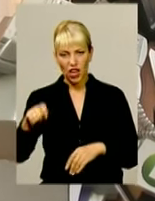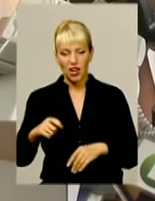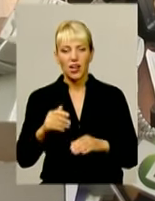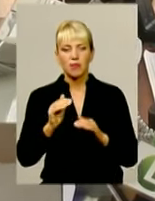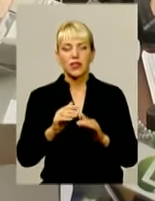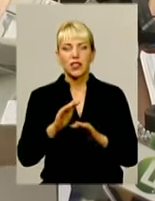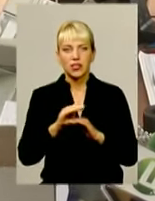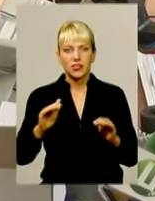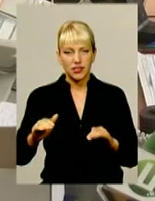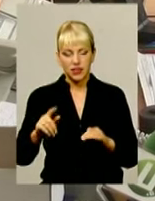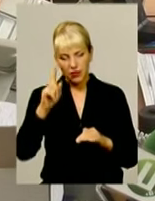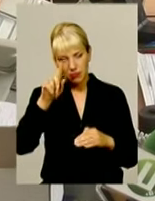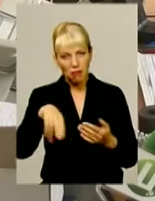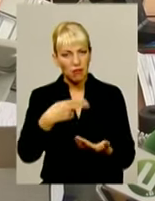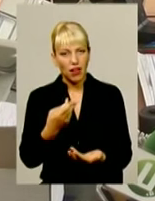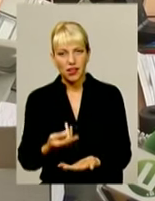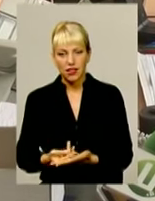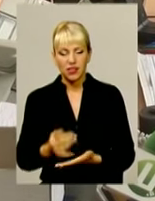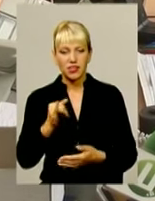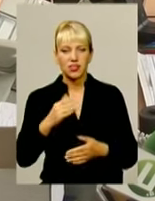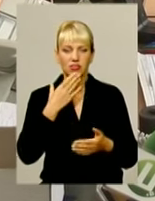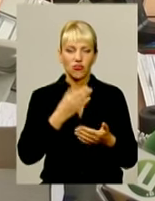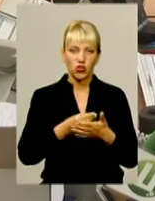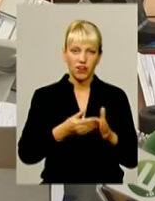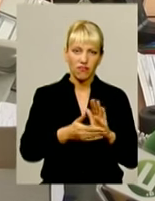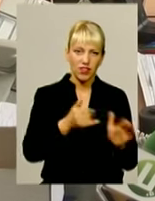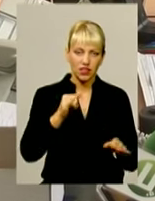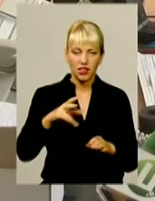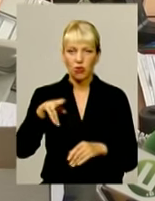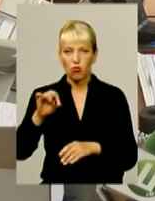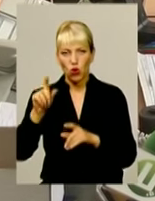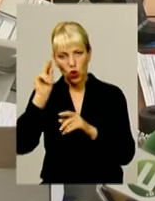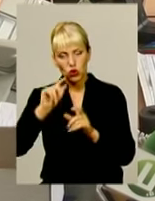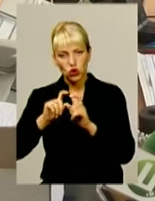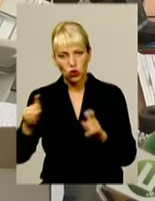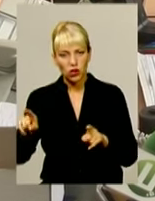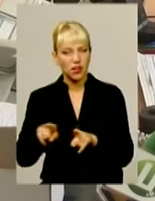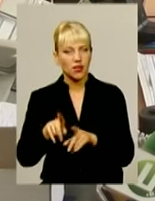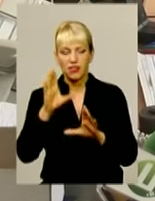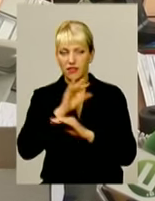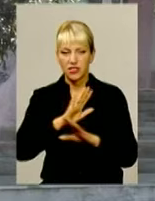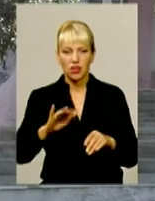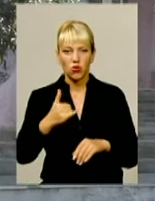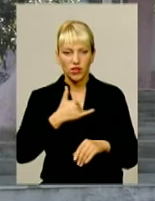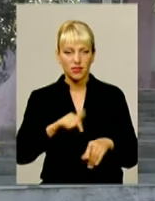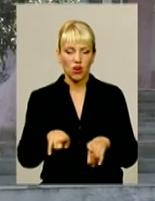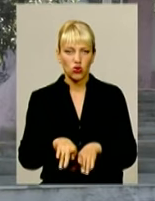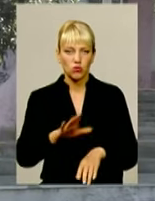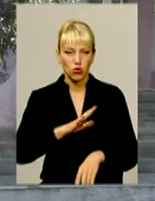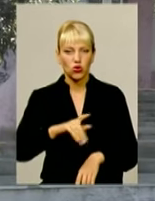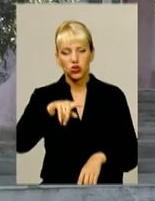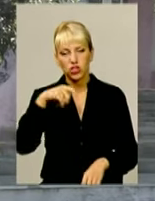Діти падали в обморок. І свої виклики, і по школах ми не встигали. Нас теж було жарко. Щоб